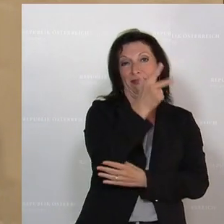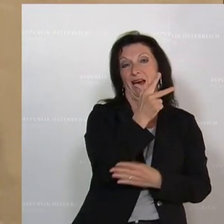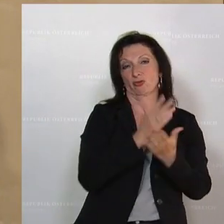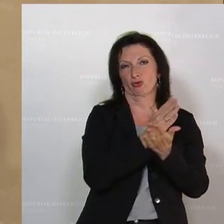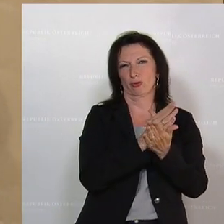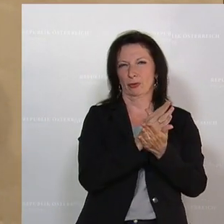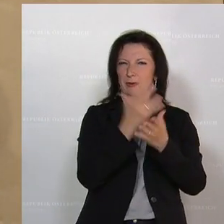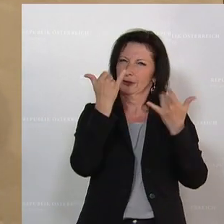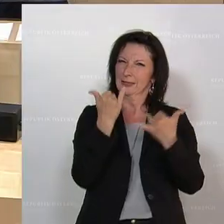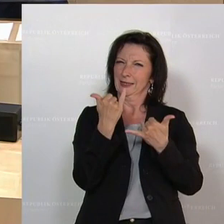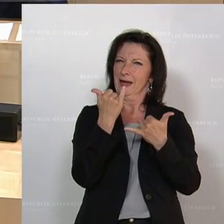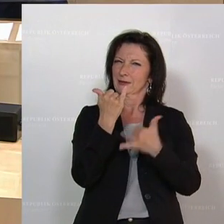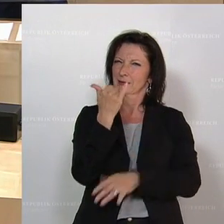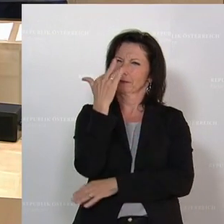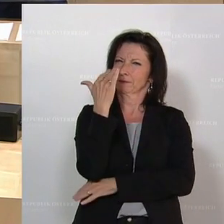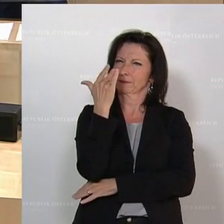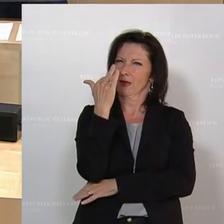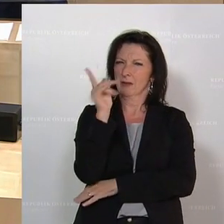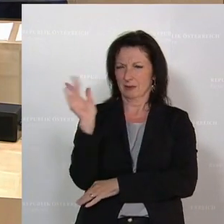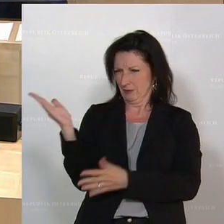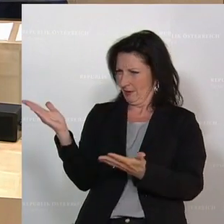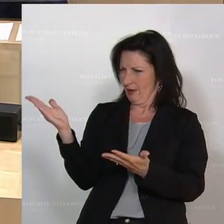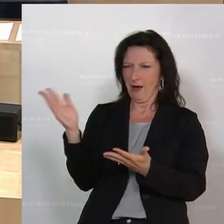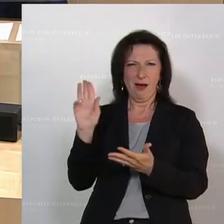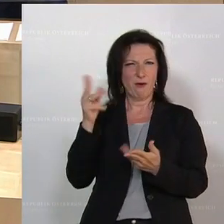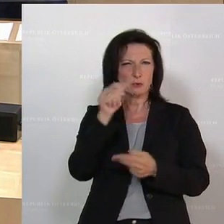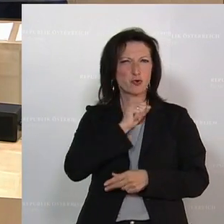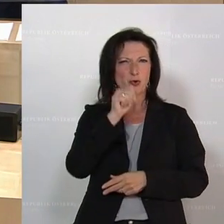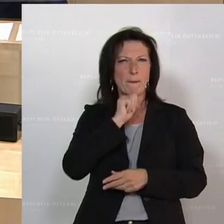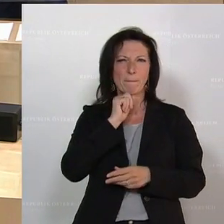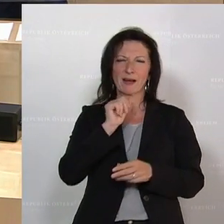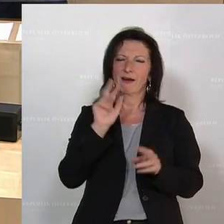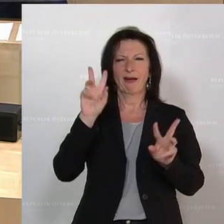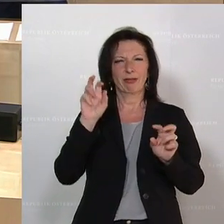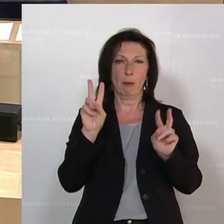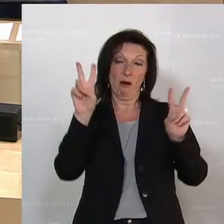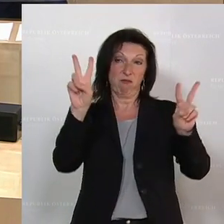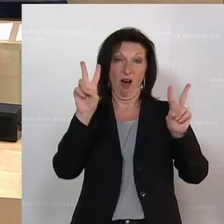stelle mir die Frage, wieso haben Sie so einen schlampigen Umgang mit der Wahrheit?